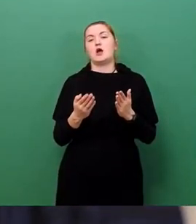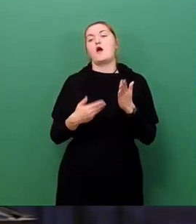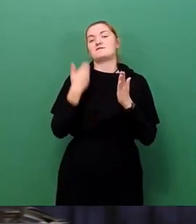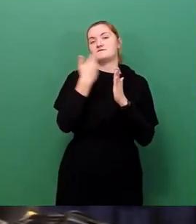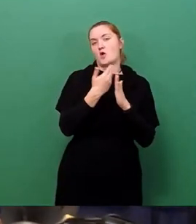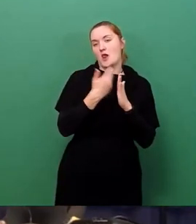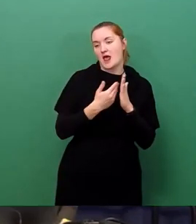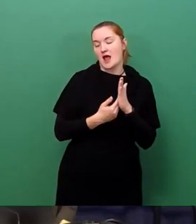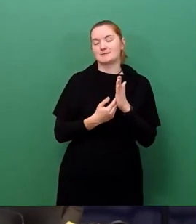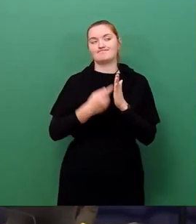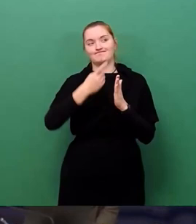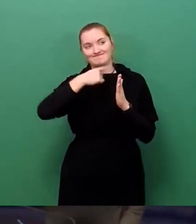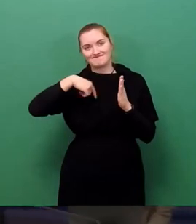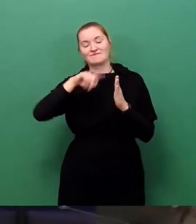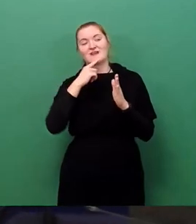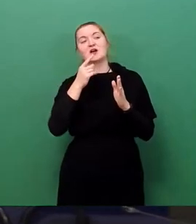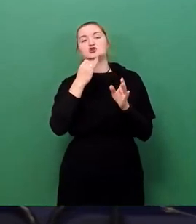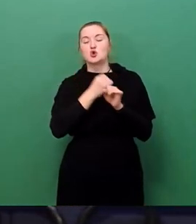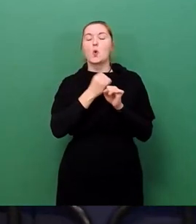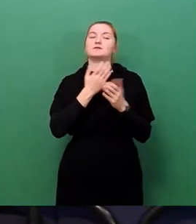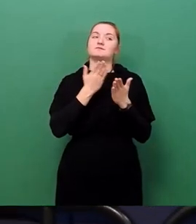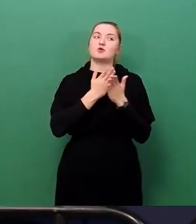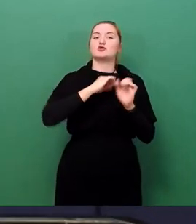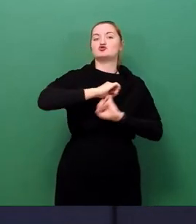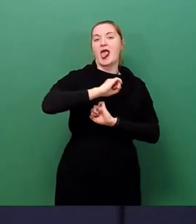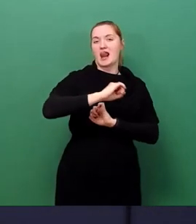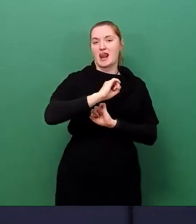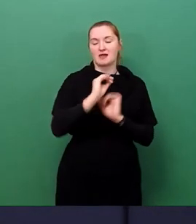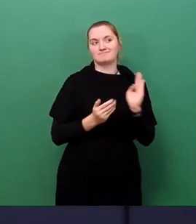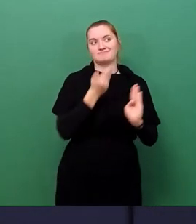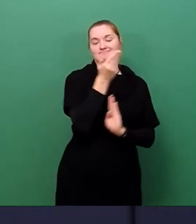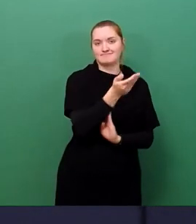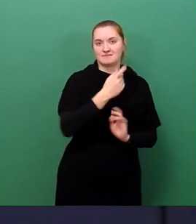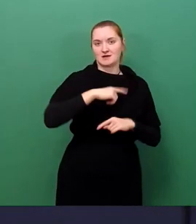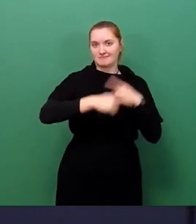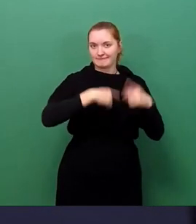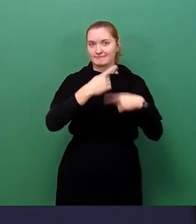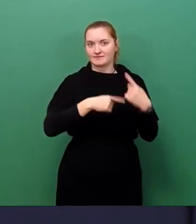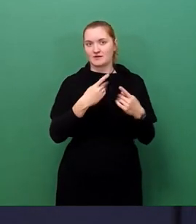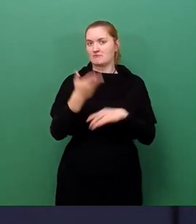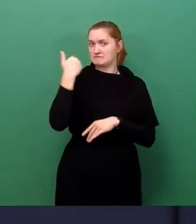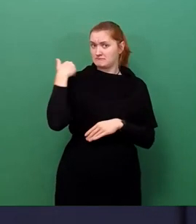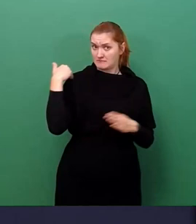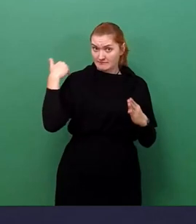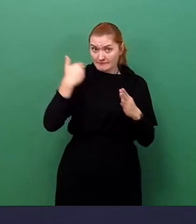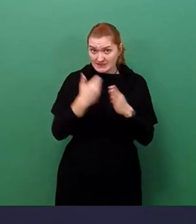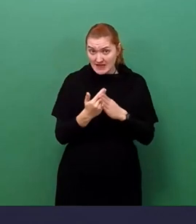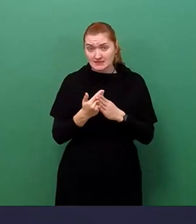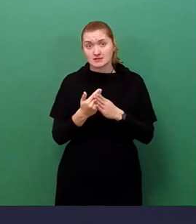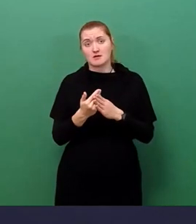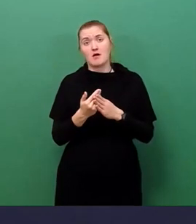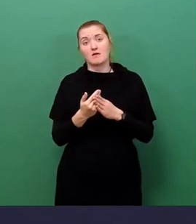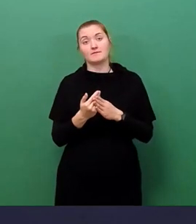im Geschäftskrank unterwegs ist und dass es bisher in der Vergangenheit immer gelungen ist, die terminlich